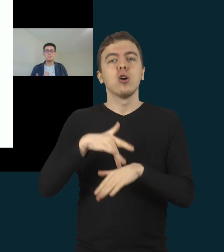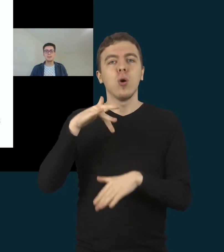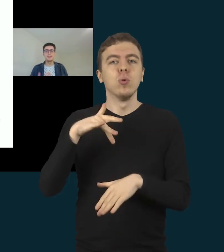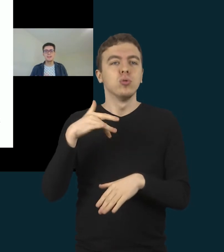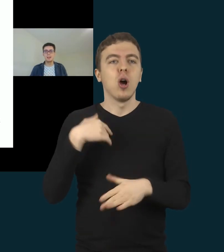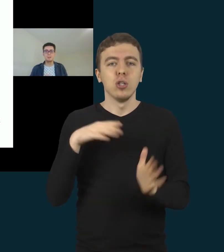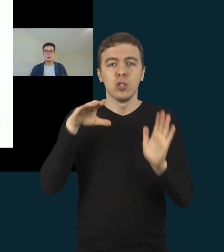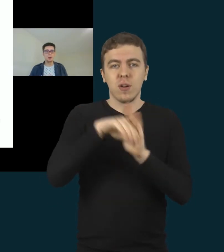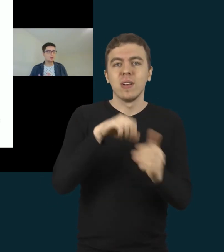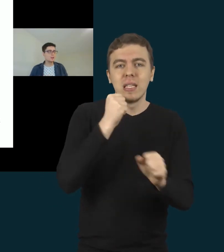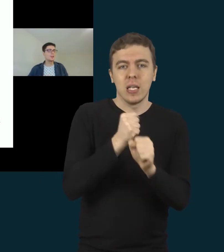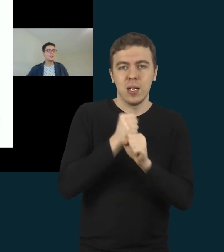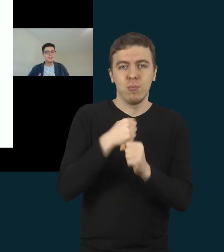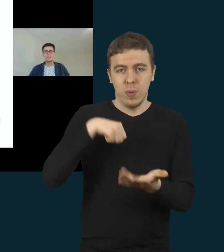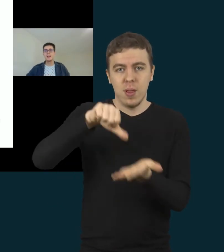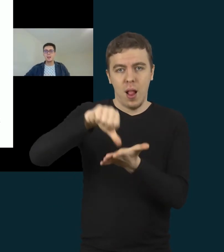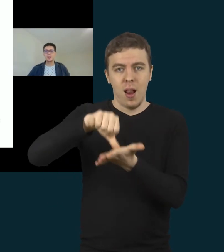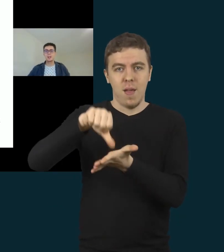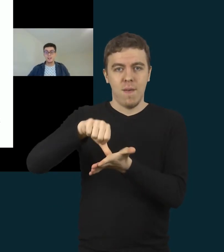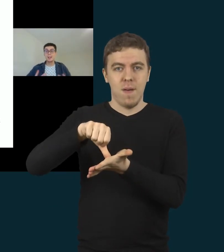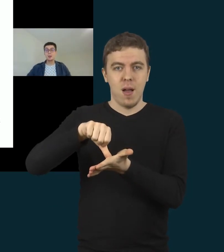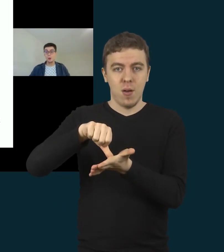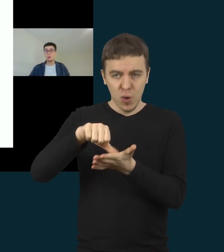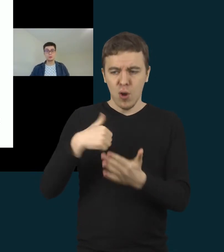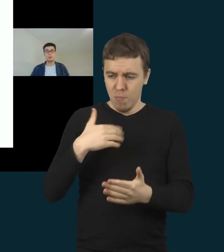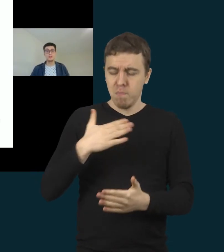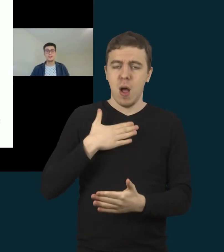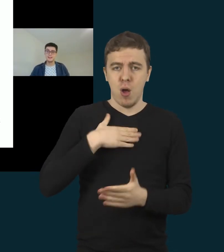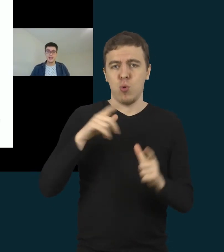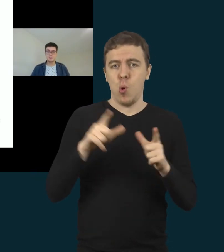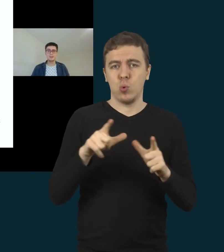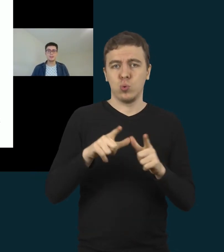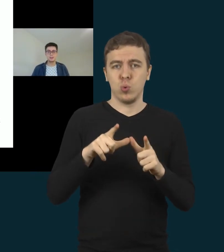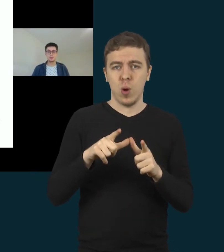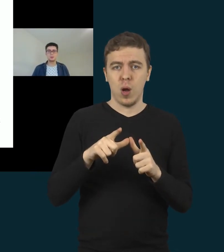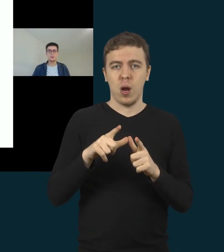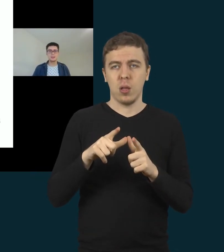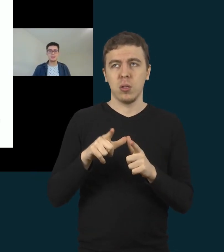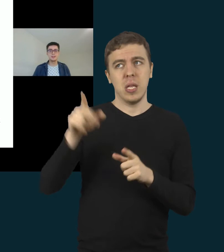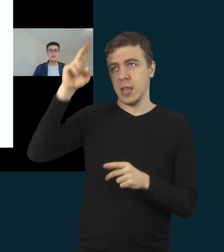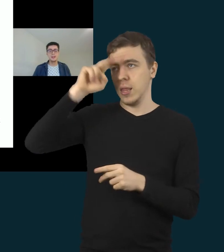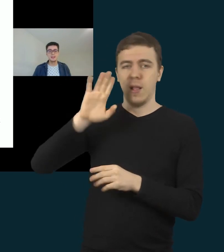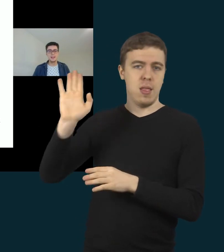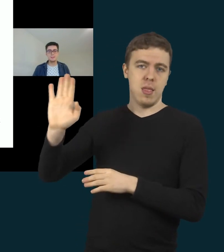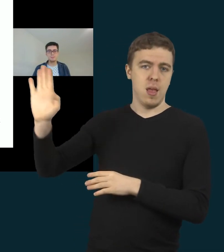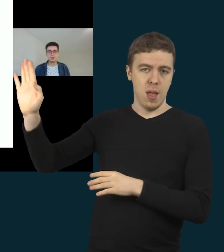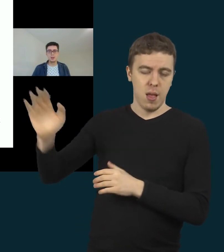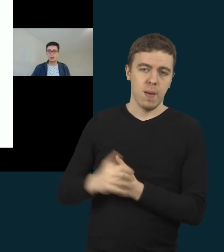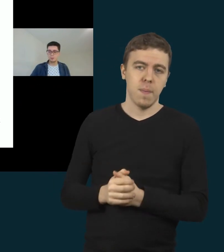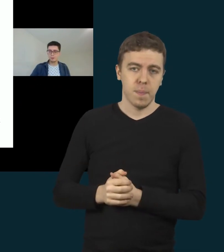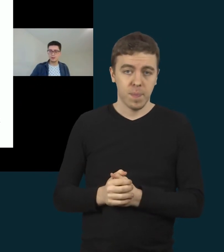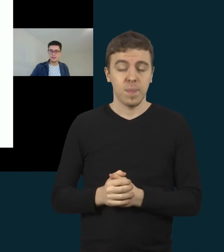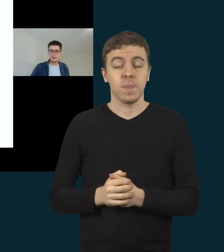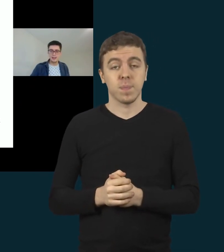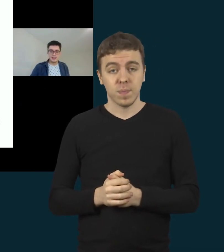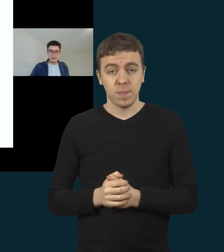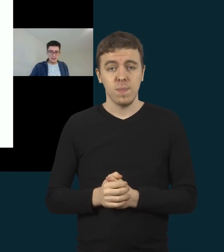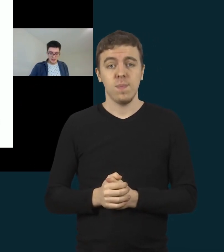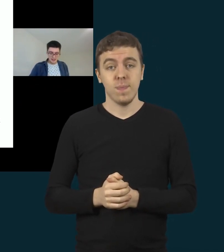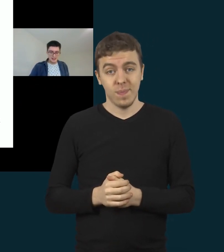bendradarbis, jaučiasi, kad jis, kad tai yra jo užduotis, jam skirta užduotis. Tai čia irgi buvo tas